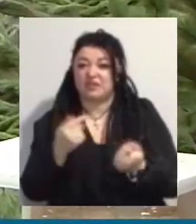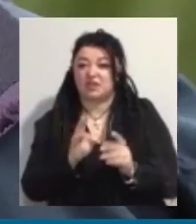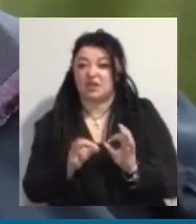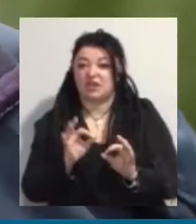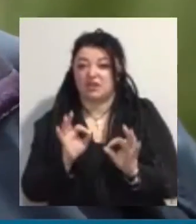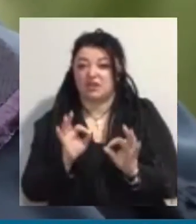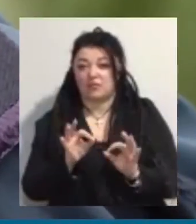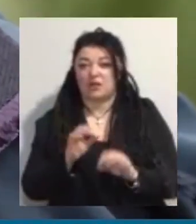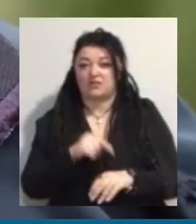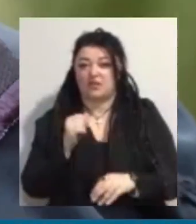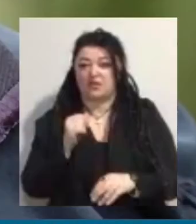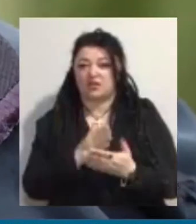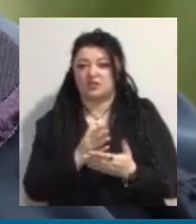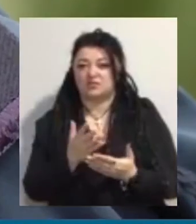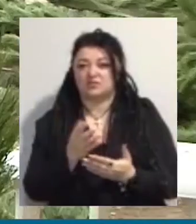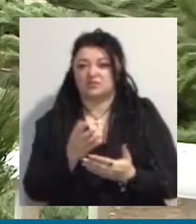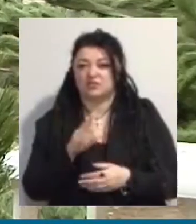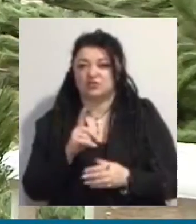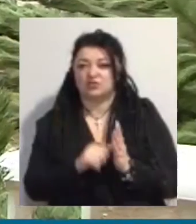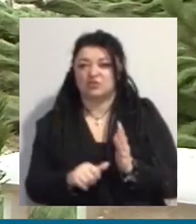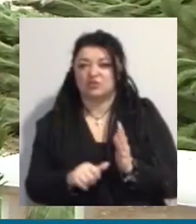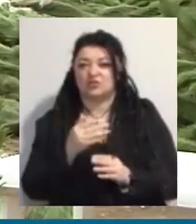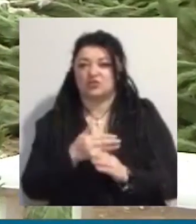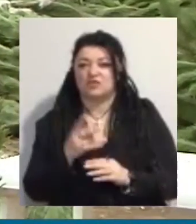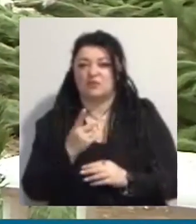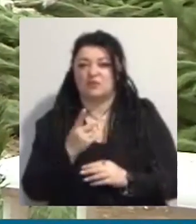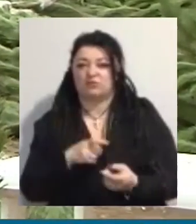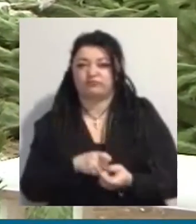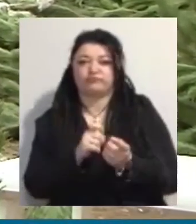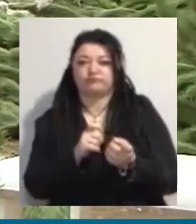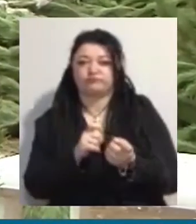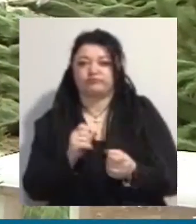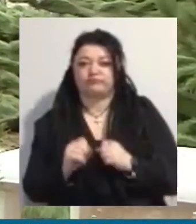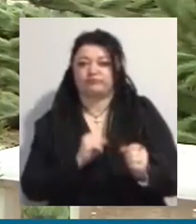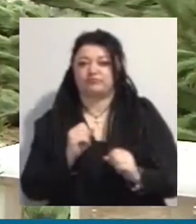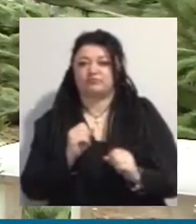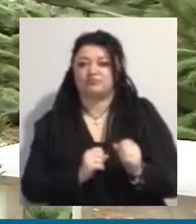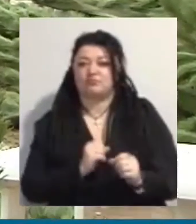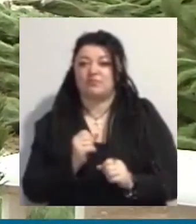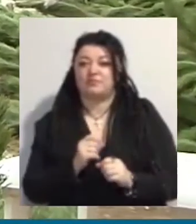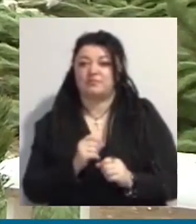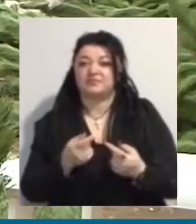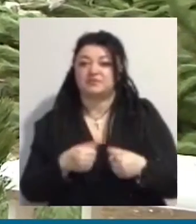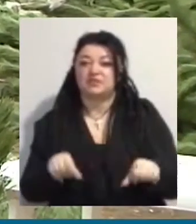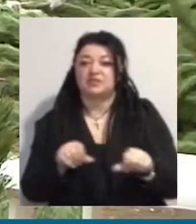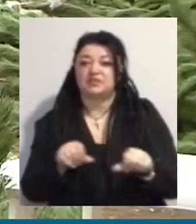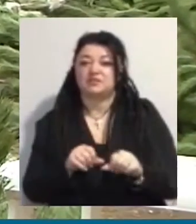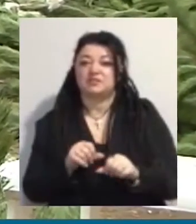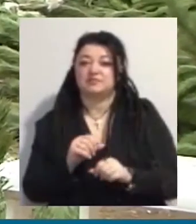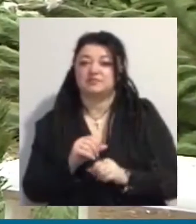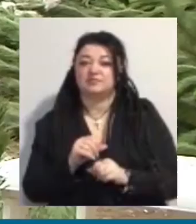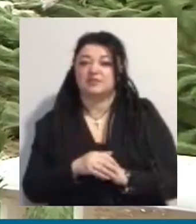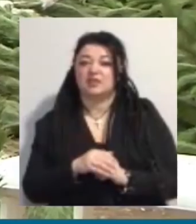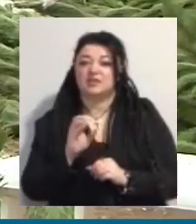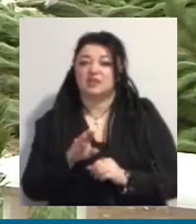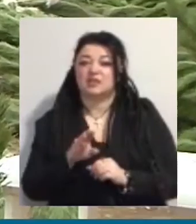на конфлікт. Стаття 160, частина вторая, торговля, срок в неустановлено в місці. Санкція статті від одного